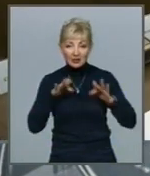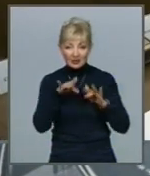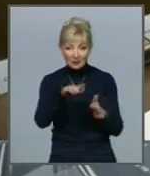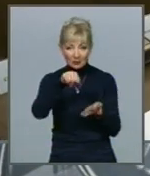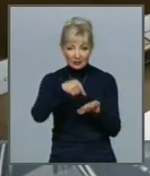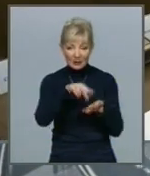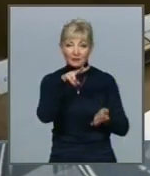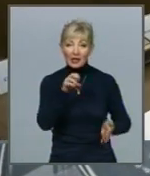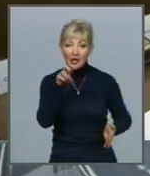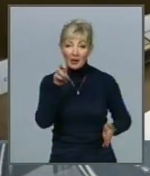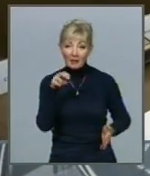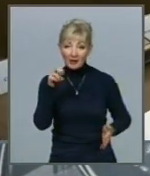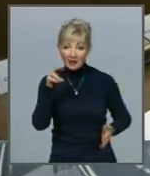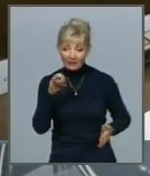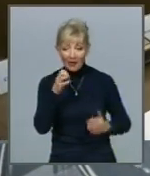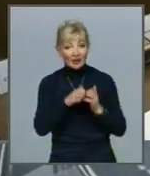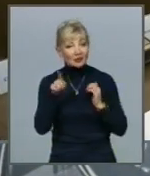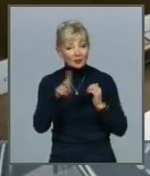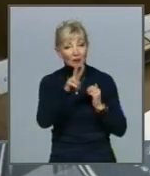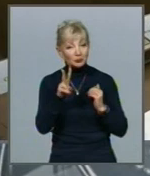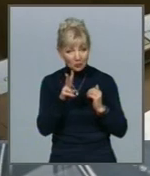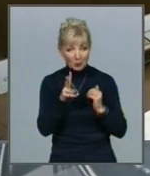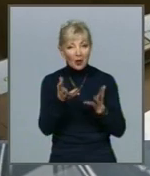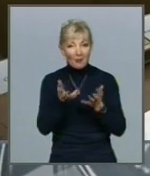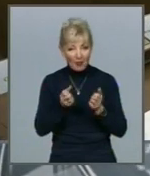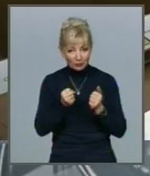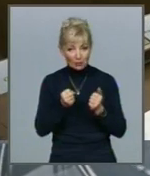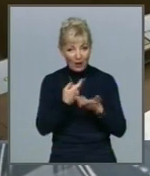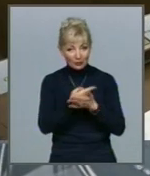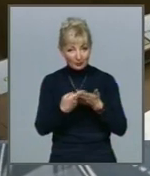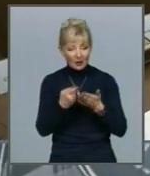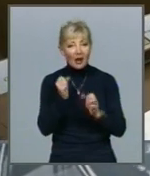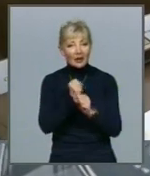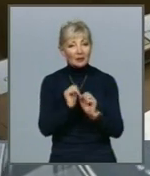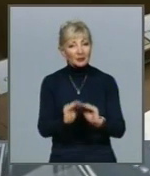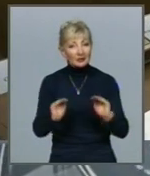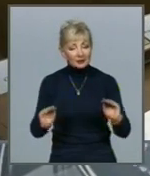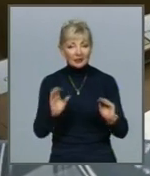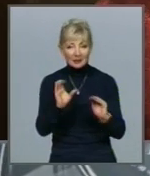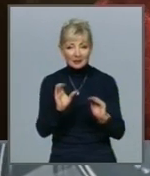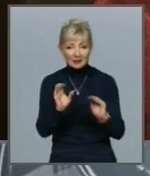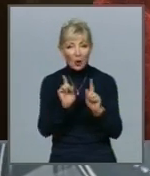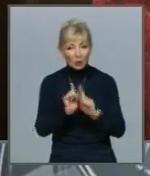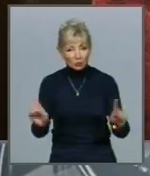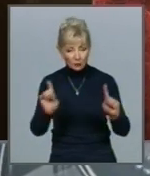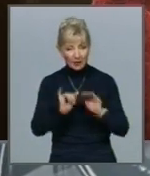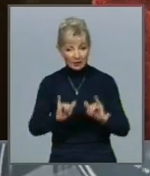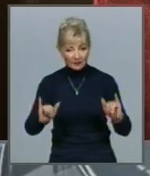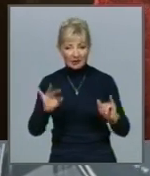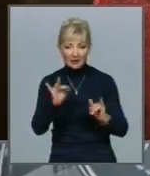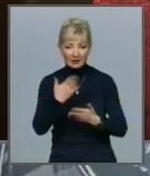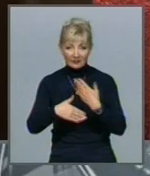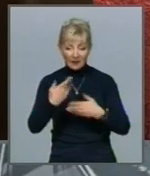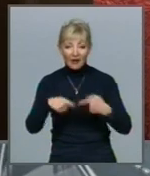Наталія Лебедєва серед тих, хто отримав відзнаку Жінка працює з дітьми з особливостями розвитку та інвалідністю Каже,